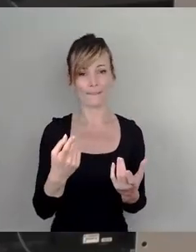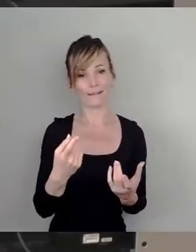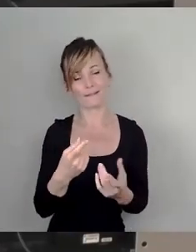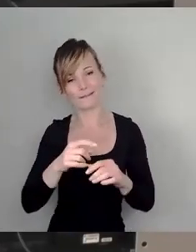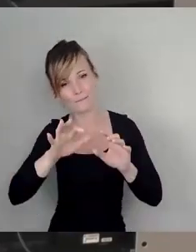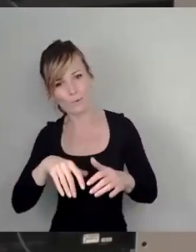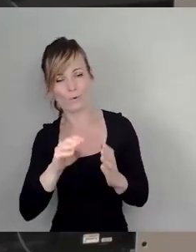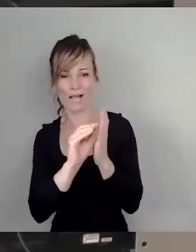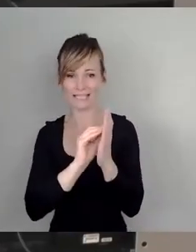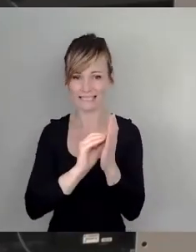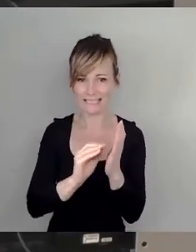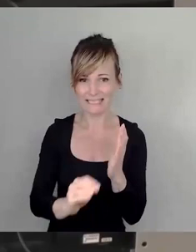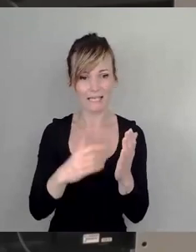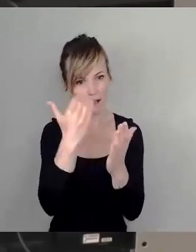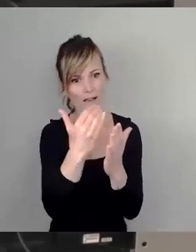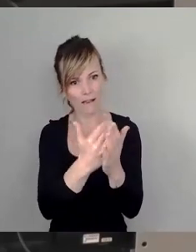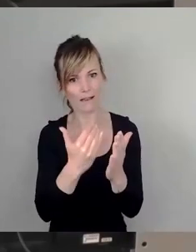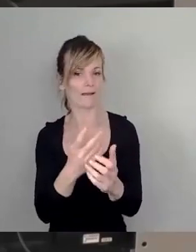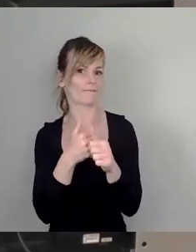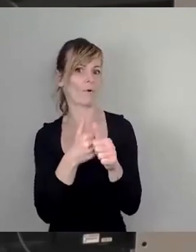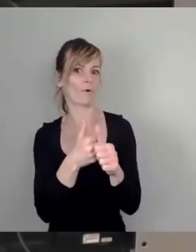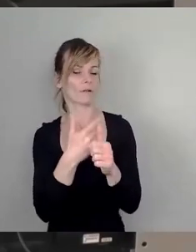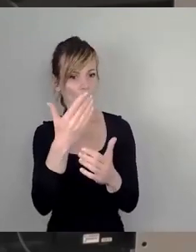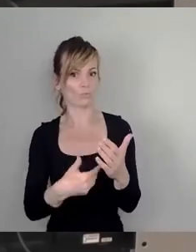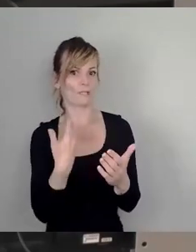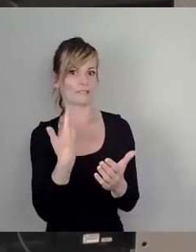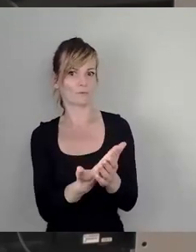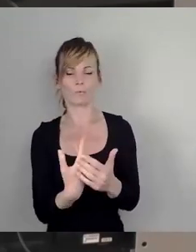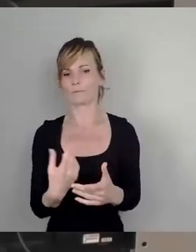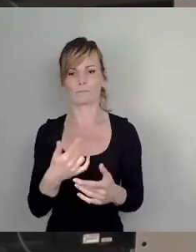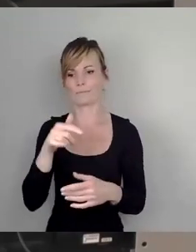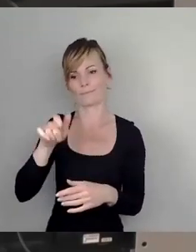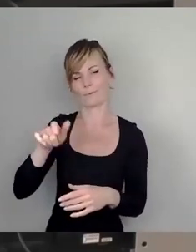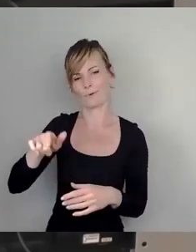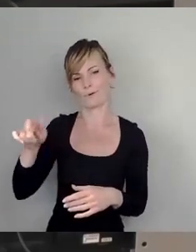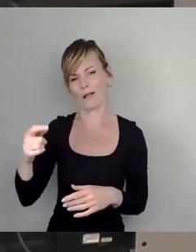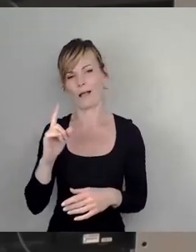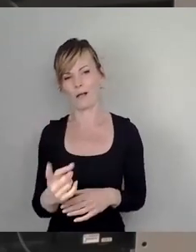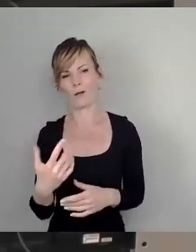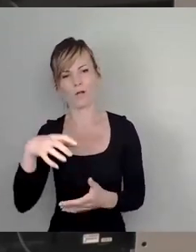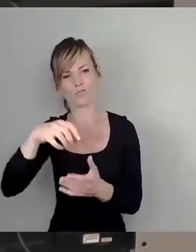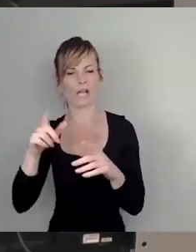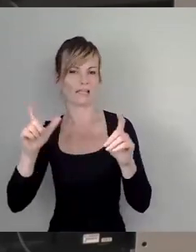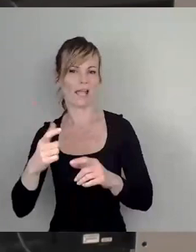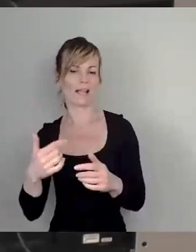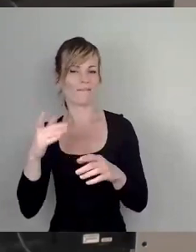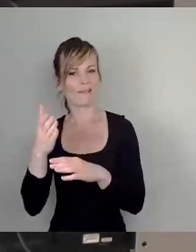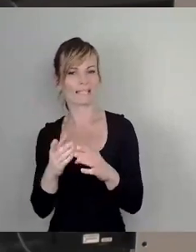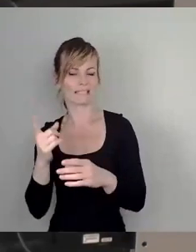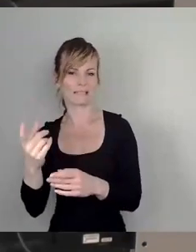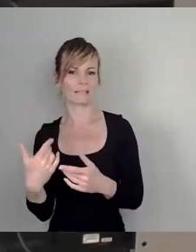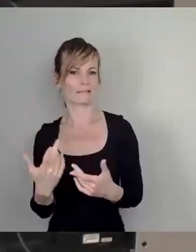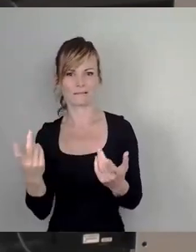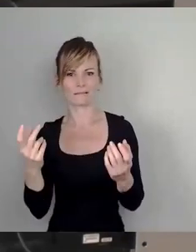vorzugehen, desto mehr können sich die Bürgerinnen und Bürger und damit auch die Stadtteilfeste wieder entfalten.